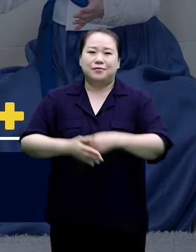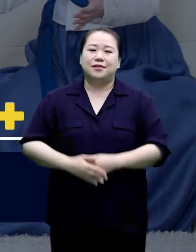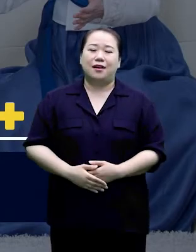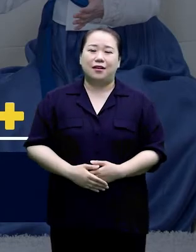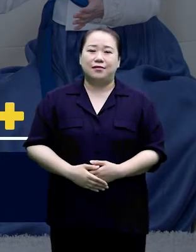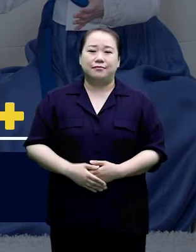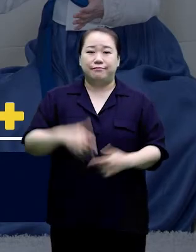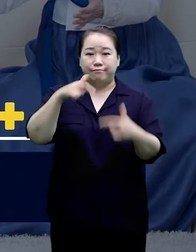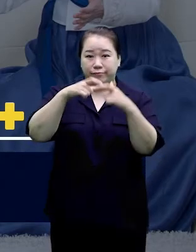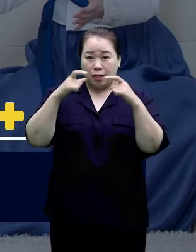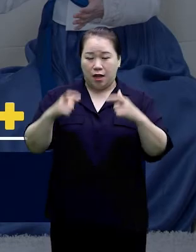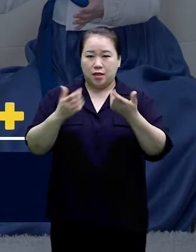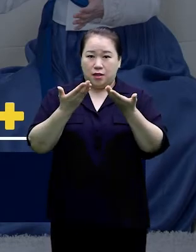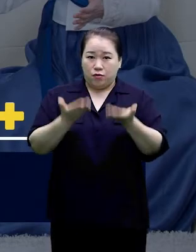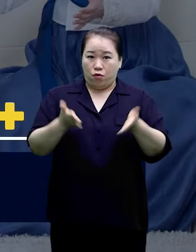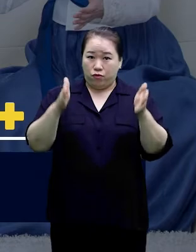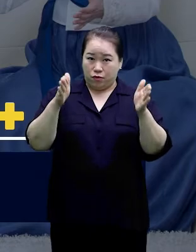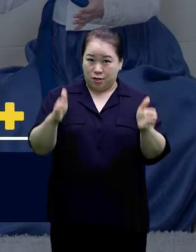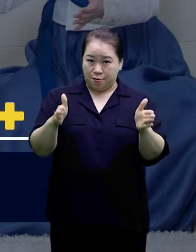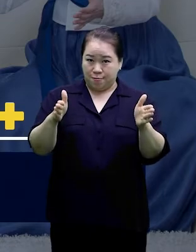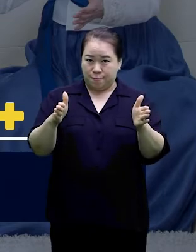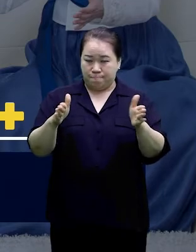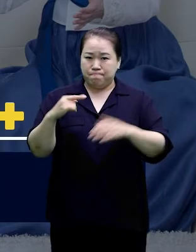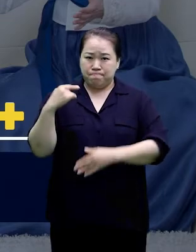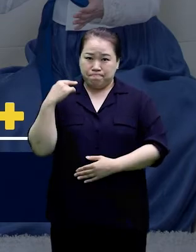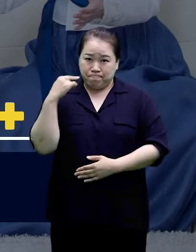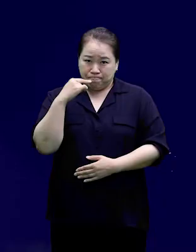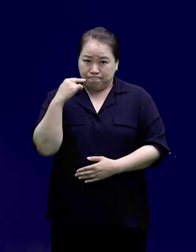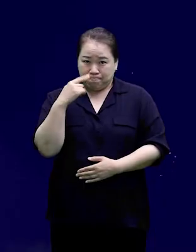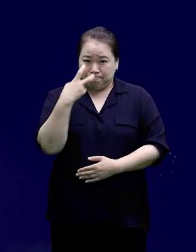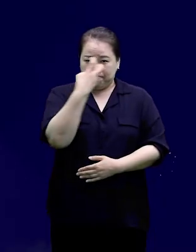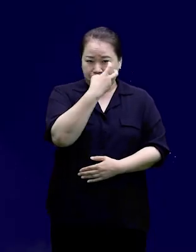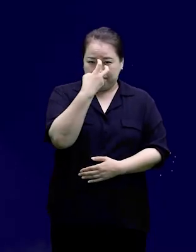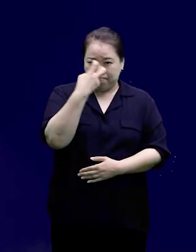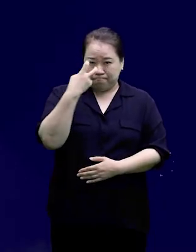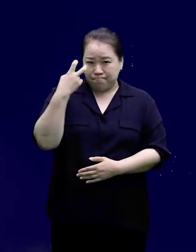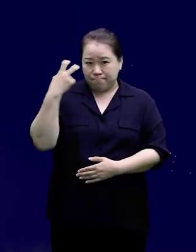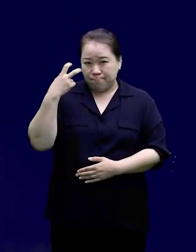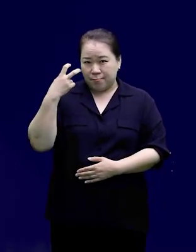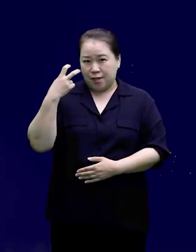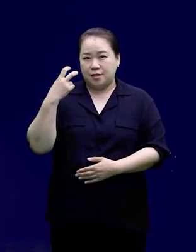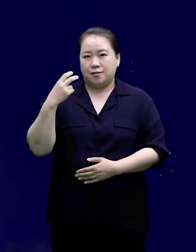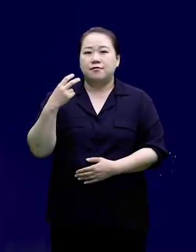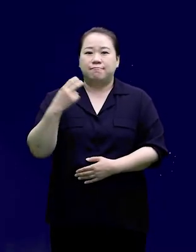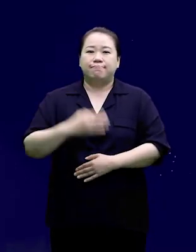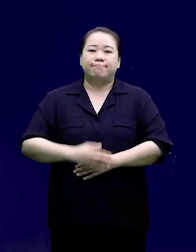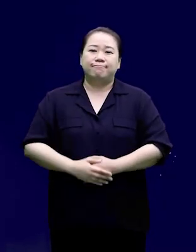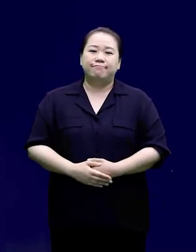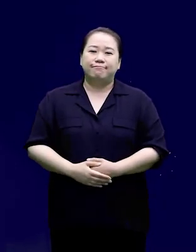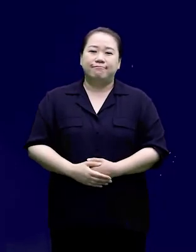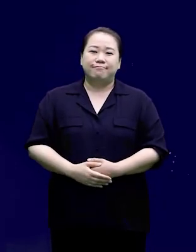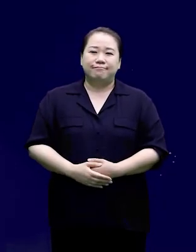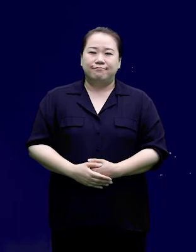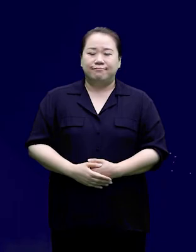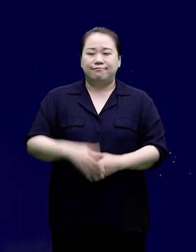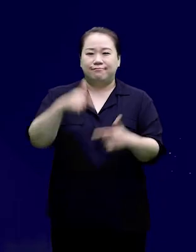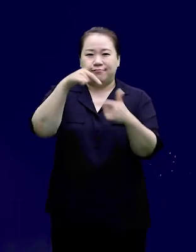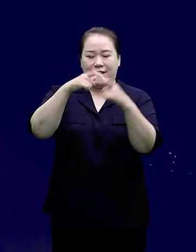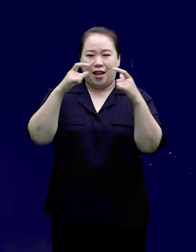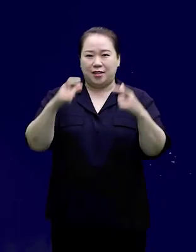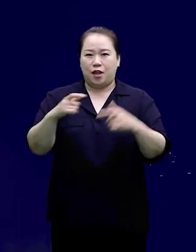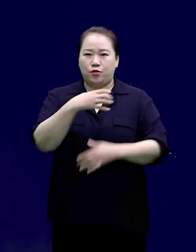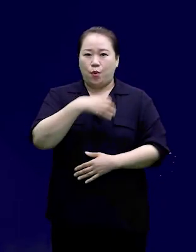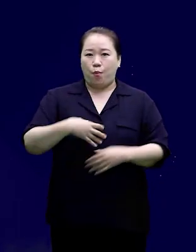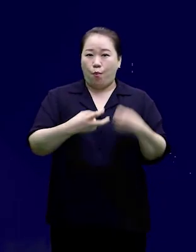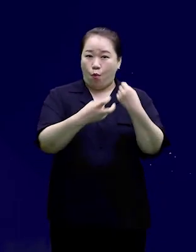우리 강남구는 연휴 기간에도 긴장의 끈을 놓지 않고 꼼꼼한 관리 체계를 유지하도록 하겠습니다. 강남구는